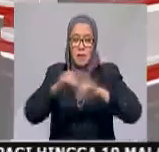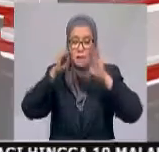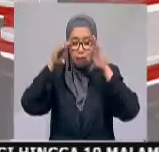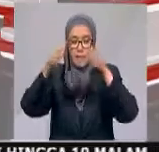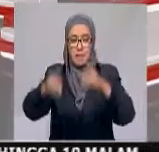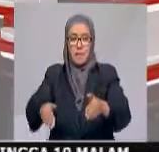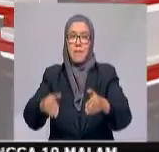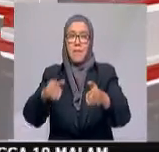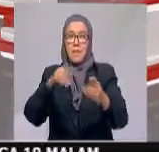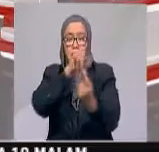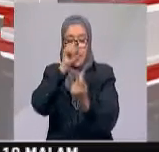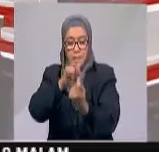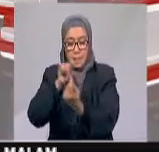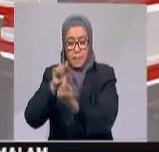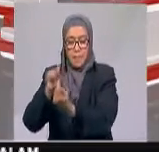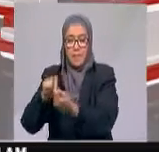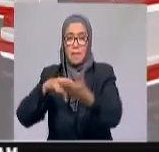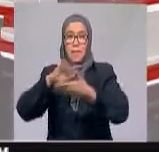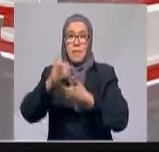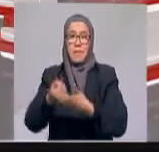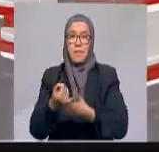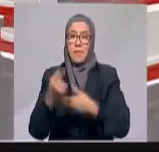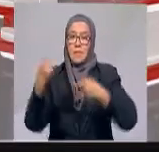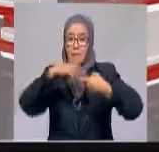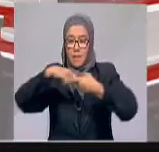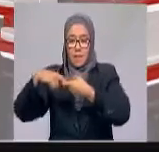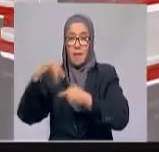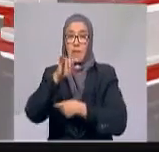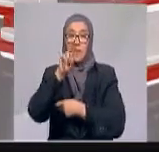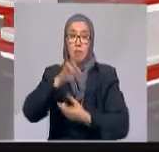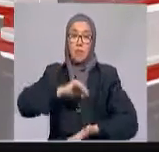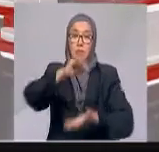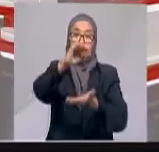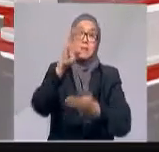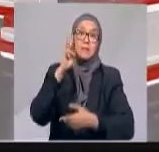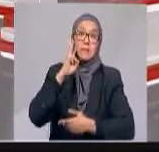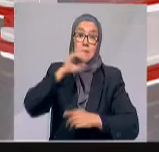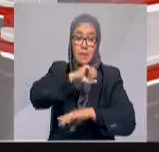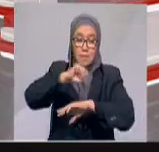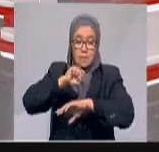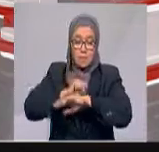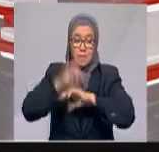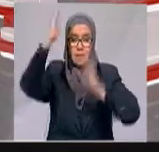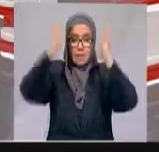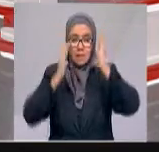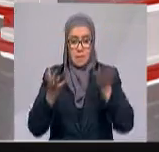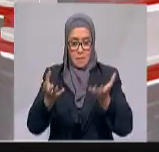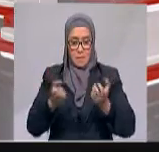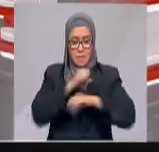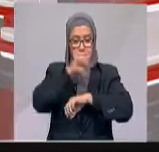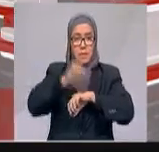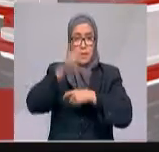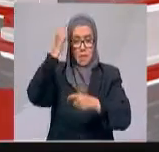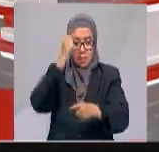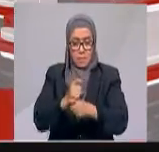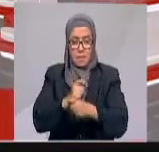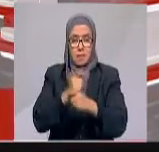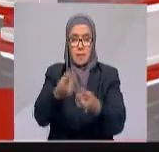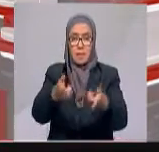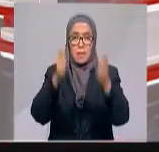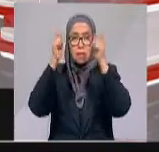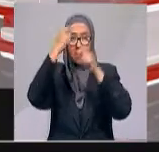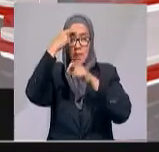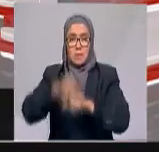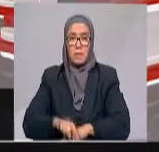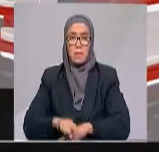Berhubung isu bekalan air ke Singapura, Tun Dr Mahathir berkata Malaysia mahu Singapura menetapkan segera tarikh pertemuan untuk rundingan semula